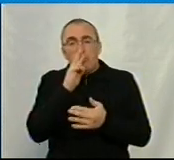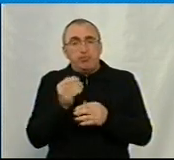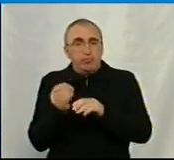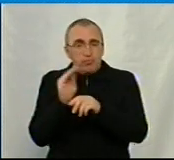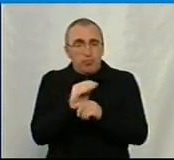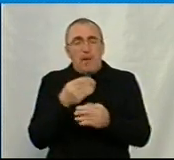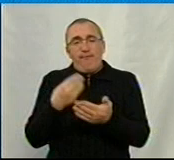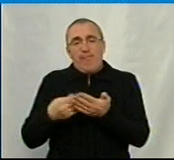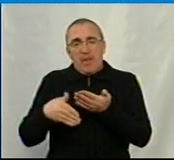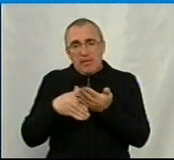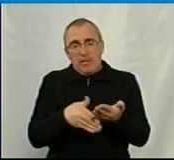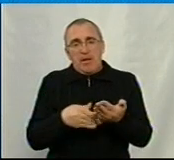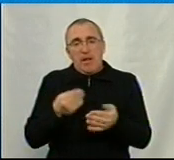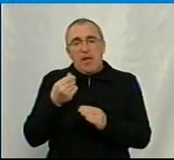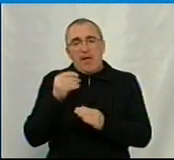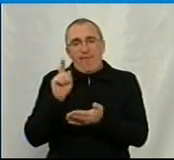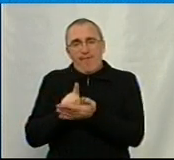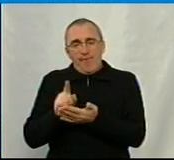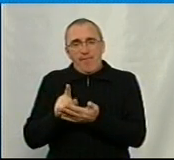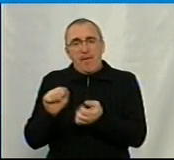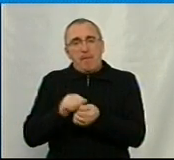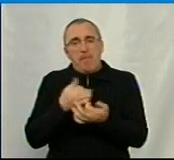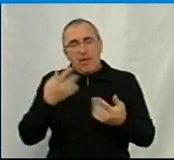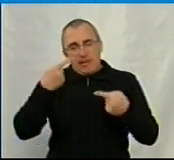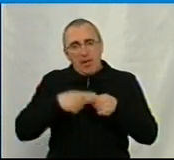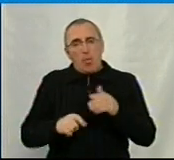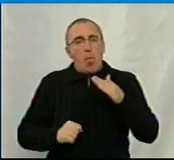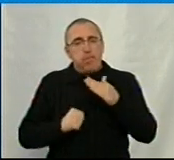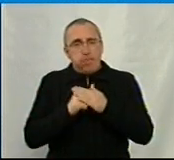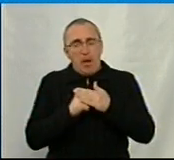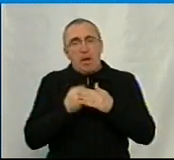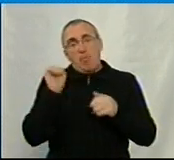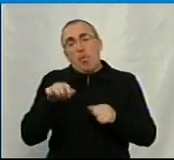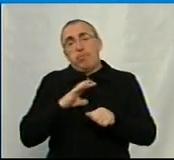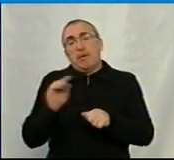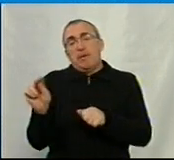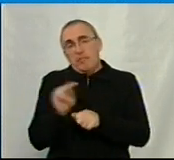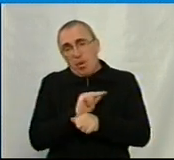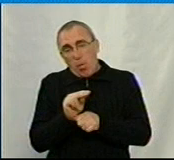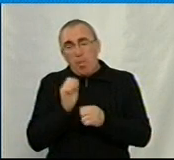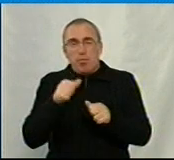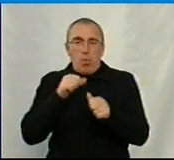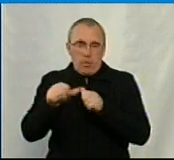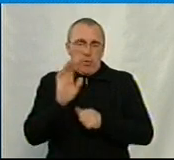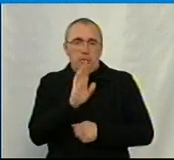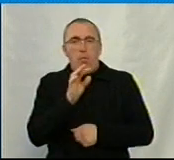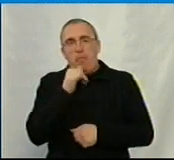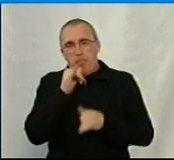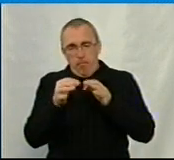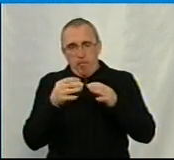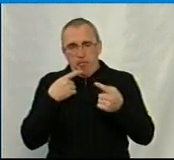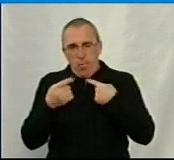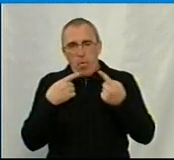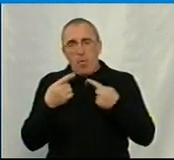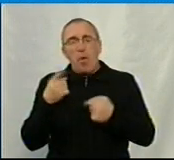фінансування видатків на матеріально-технічну базу, можливо, і на лікування. Про це окремо поговоримо. Ви